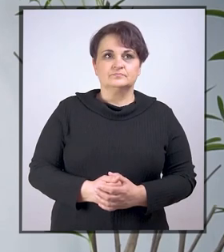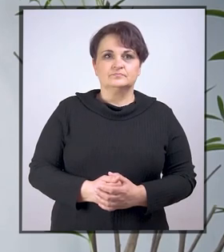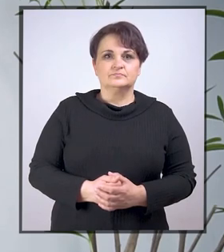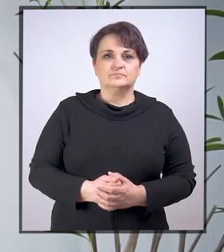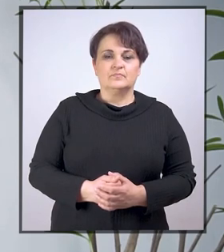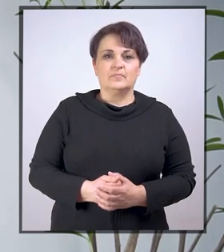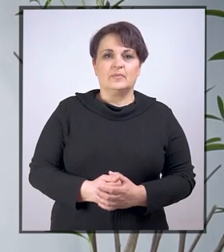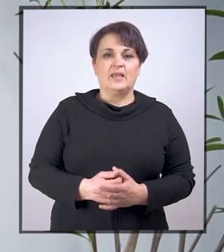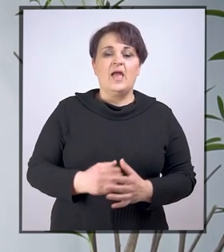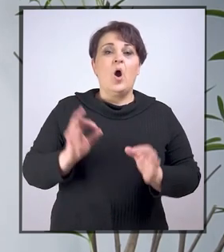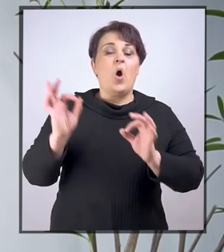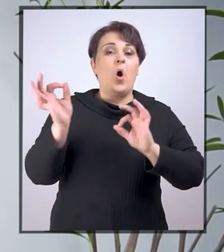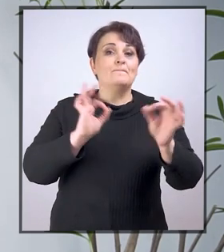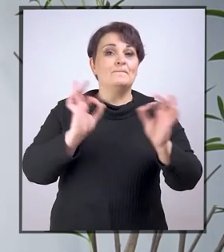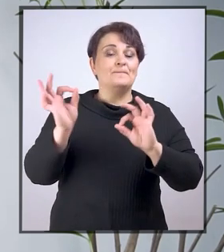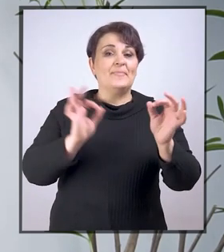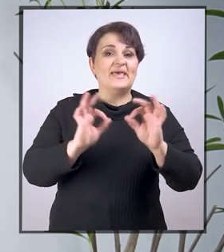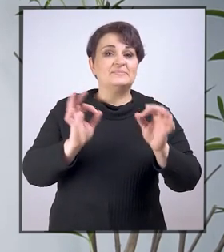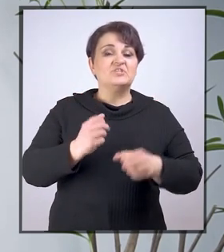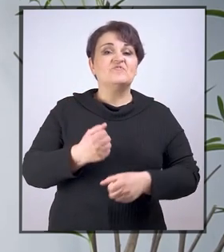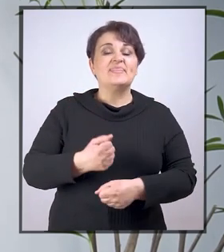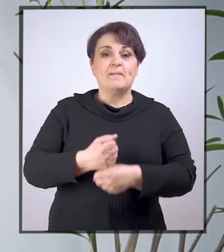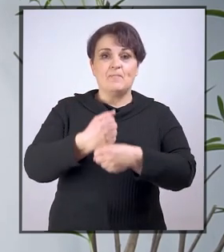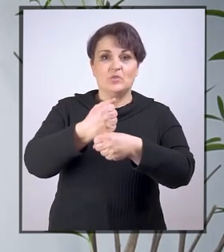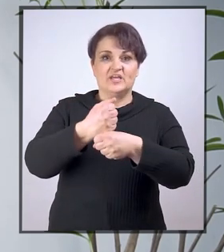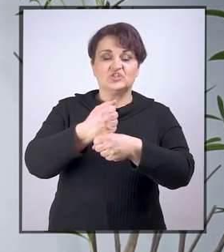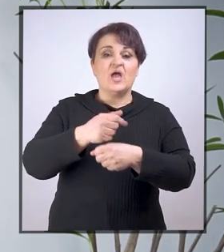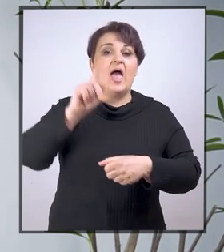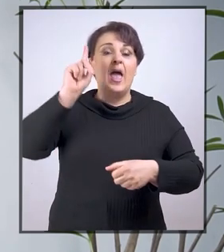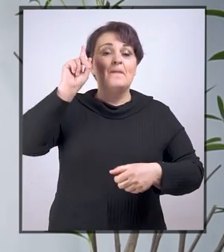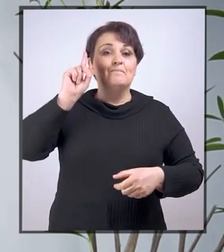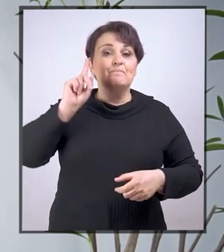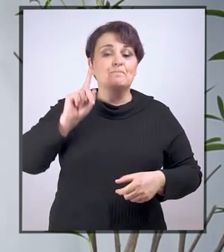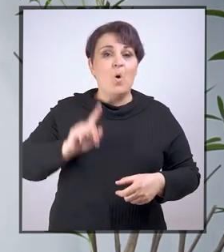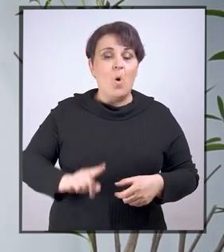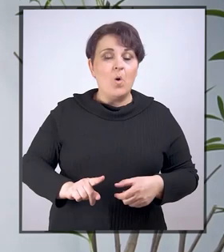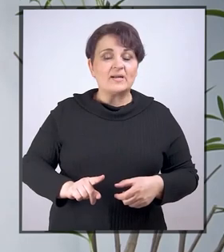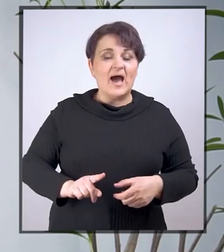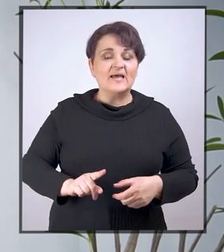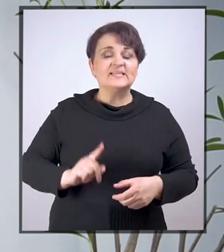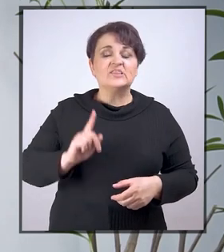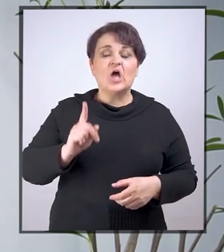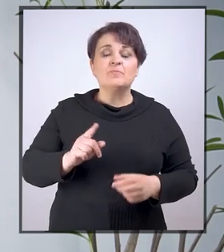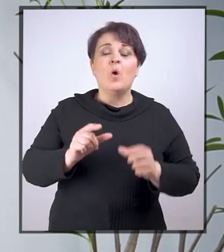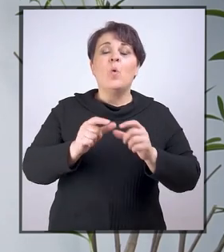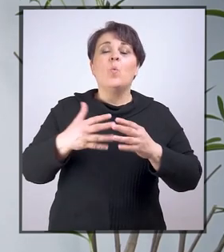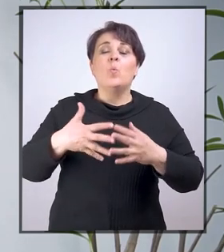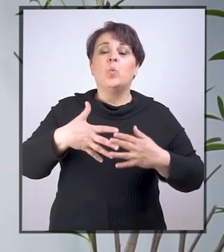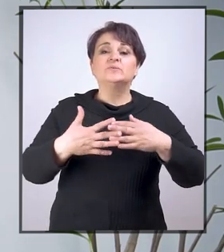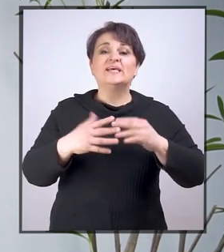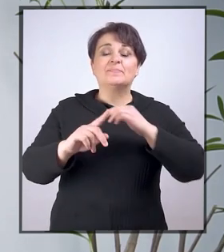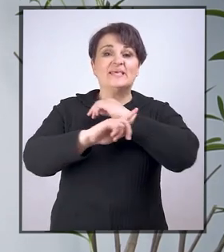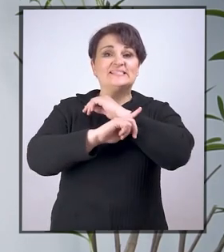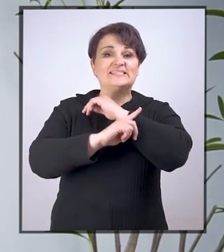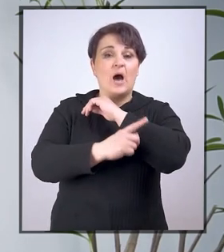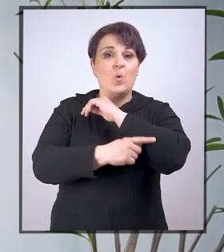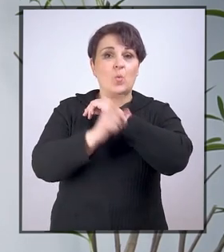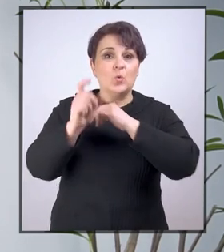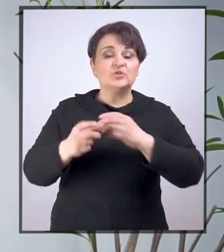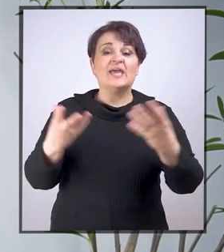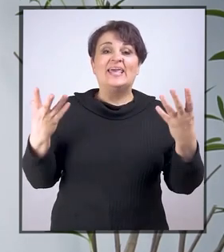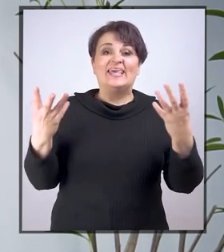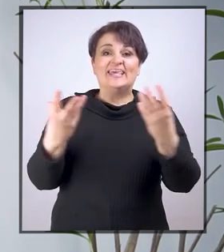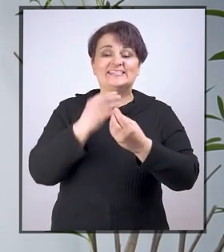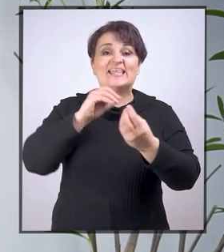Priroda obezbjeđivanja podrške mora se odrediti u saradnji sa učenikom i